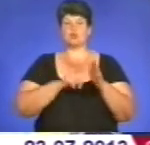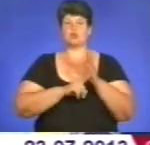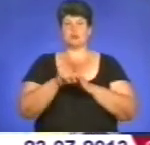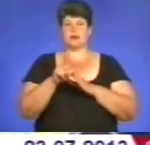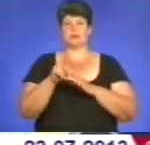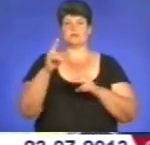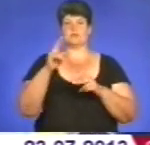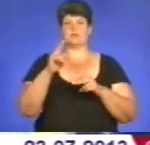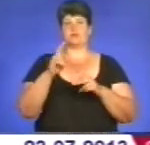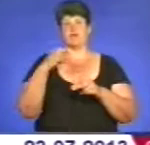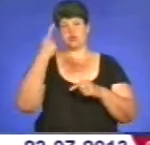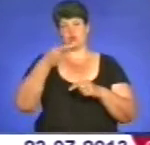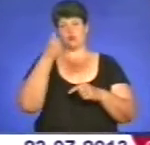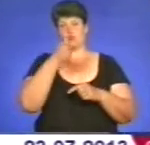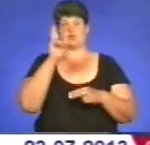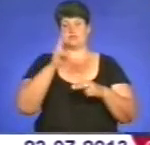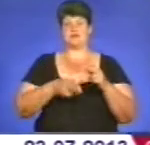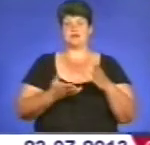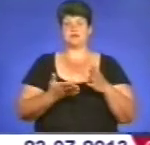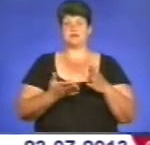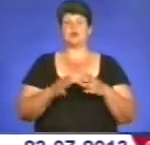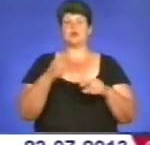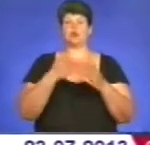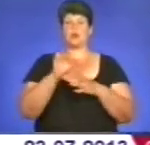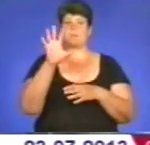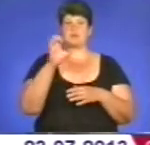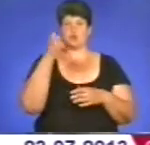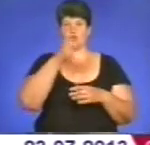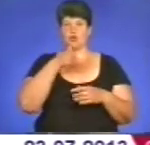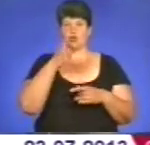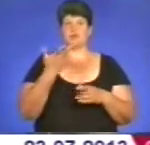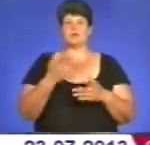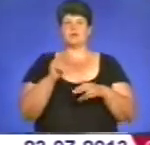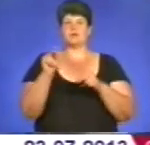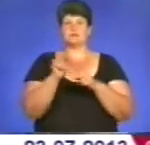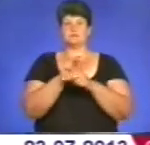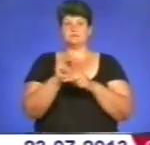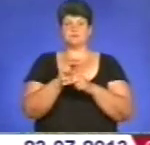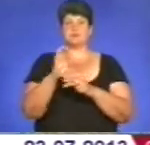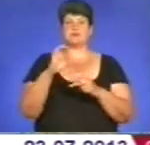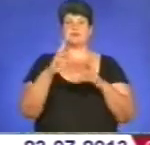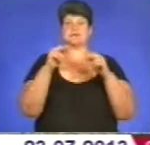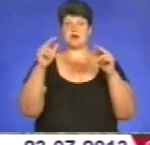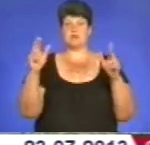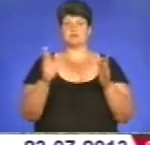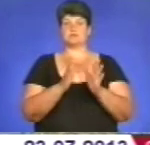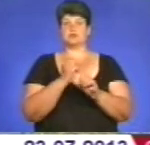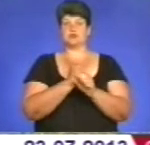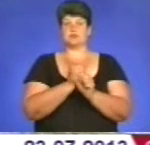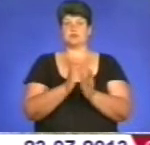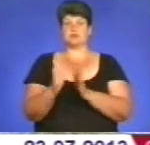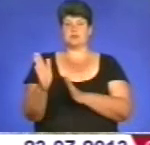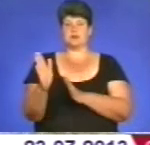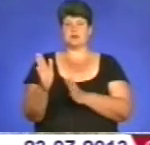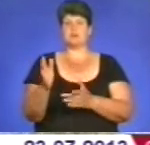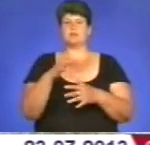школи, в наступному році її завершимо. Також до 500-річчя Скалата упорядкують замок та відновлять парк. Вже кілька років місто не благоустроювали,